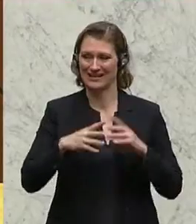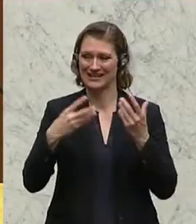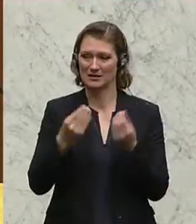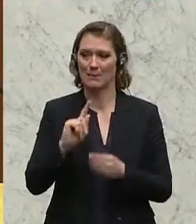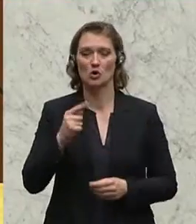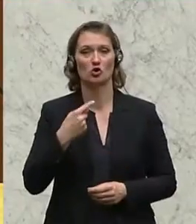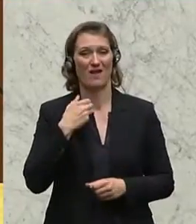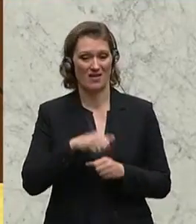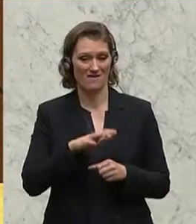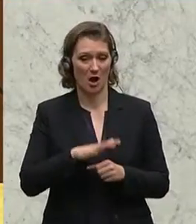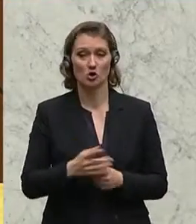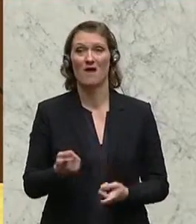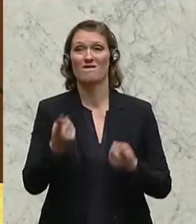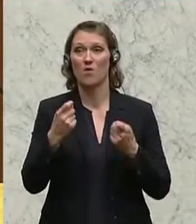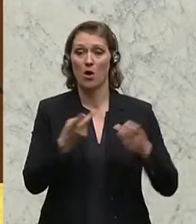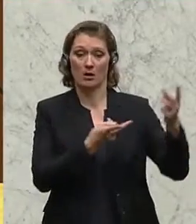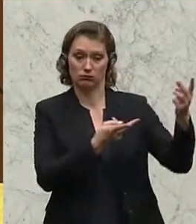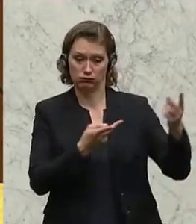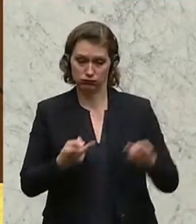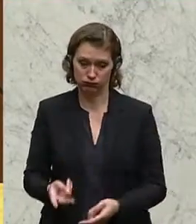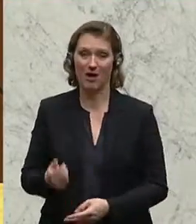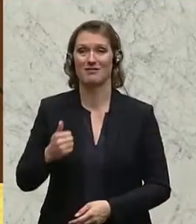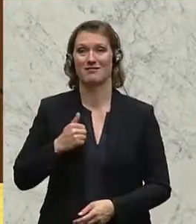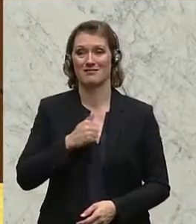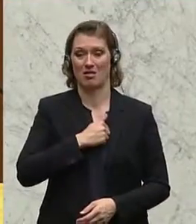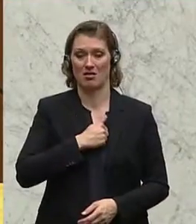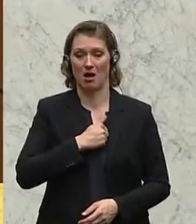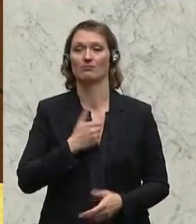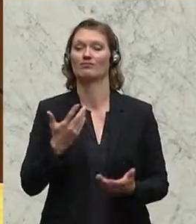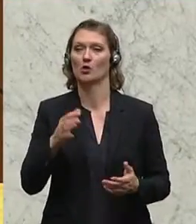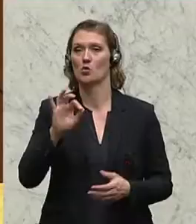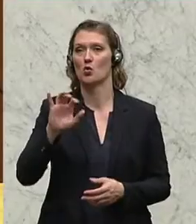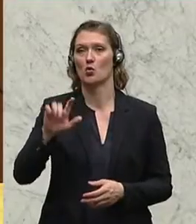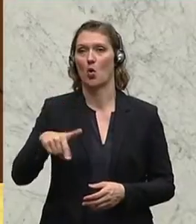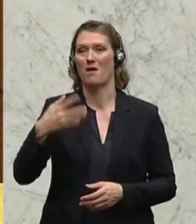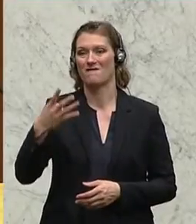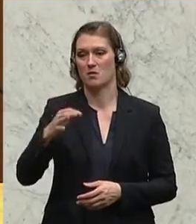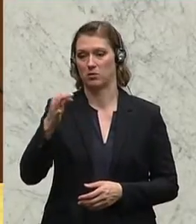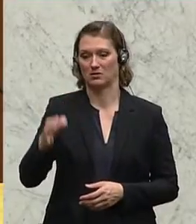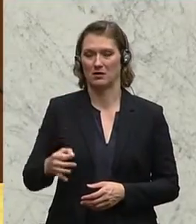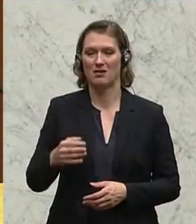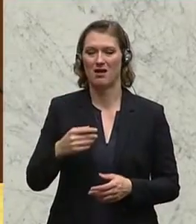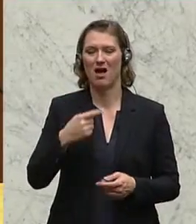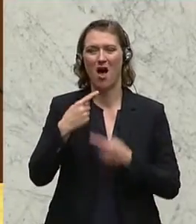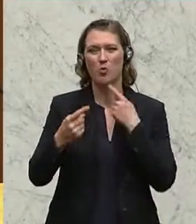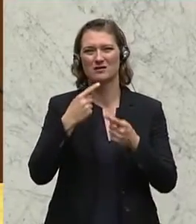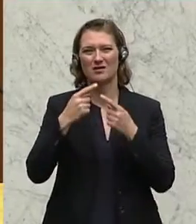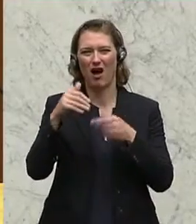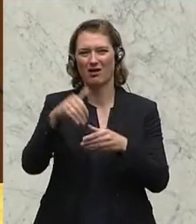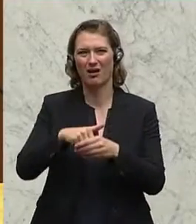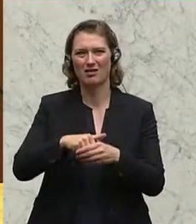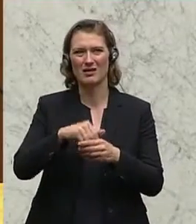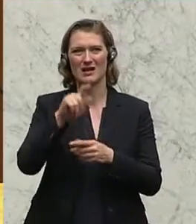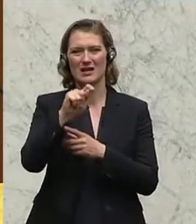Gesamtschweinesfleisches kommt dann aus Kanada. So, wir reden von 0,4 Prozent. Und jetzt schauen wir uns noch ein paar Aussagen an, die wichtig sind für DITIB und auch